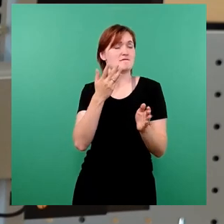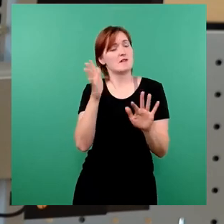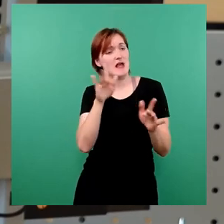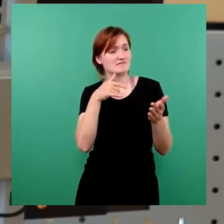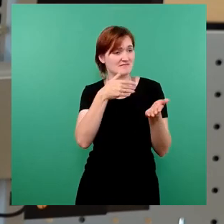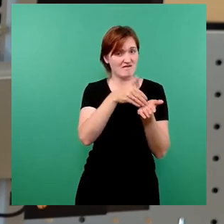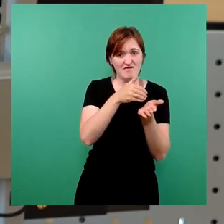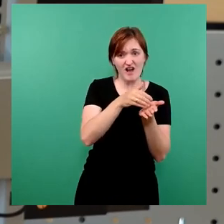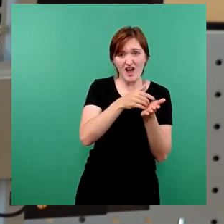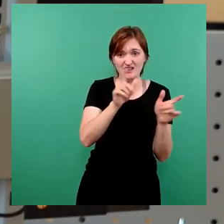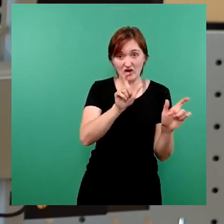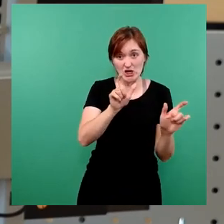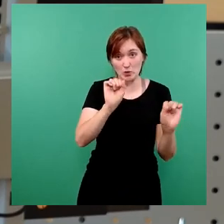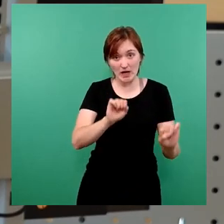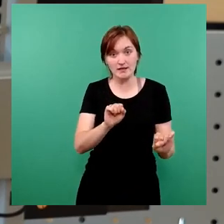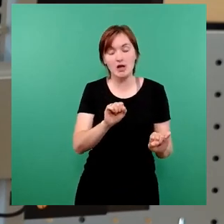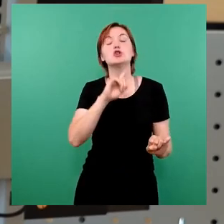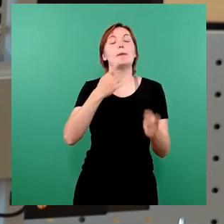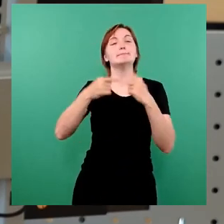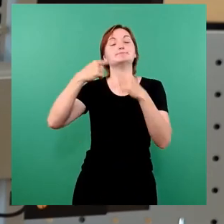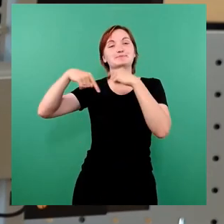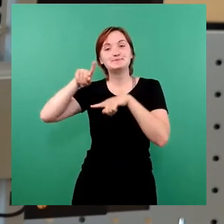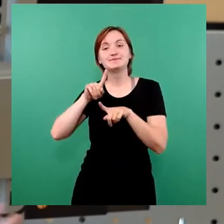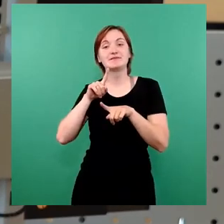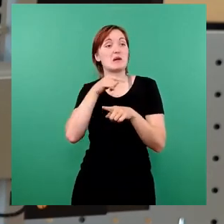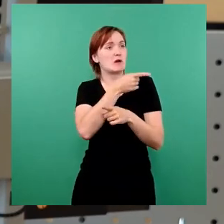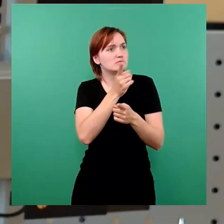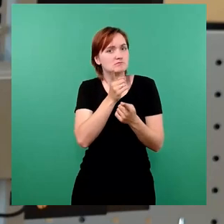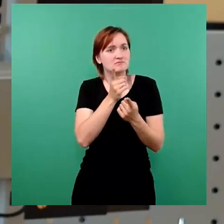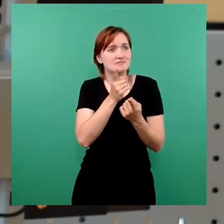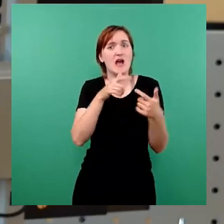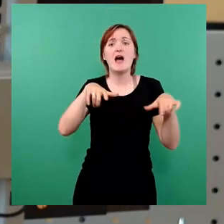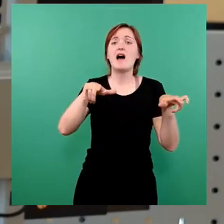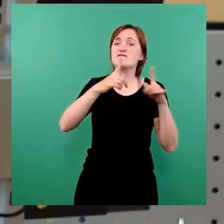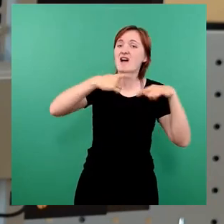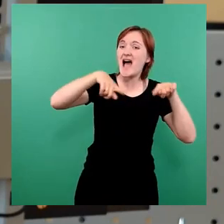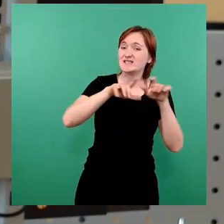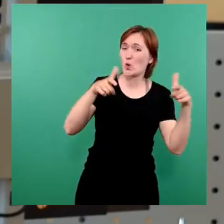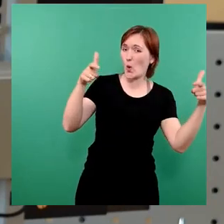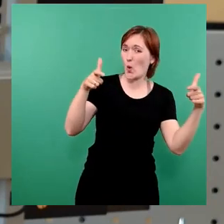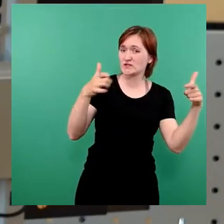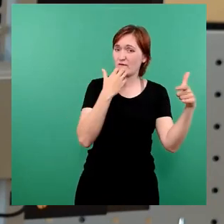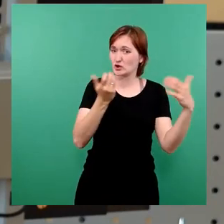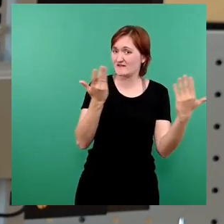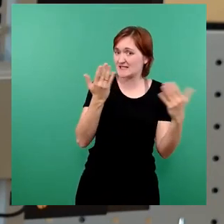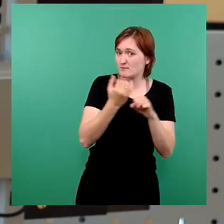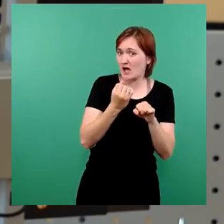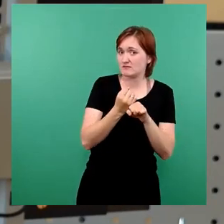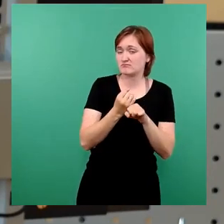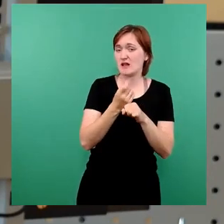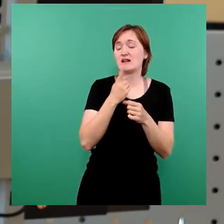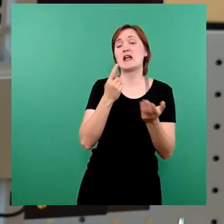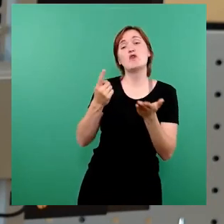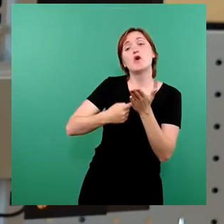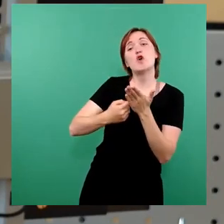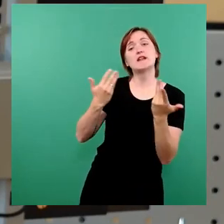Denn, ich komme jetzt noch mal zurück, was verlangen eigentlich dann auch große Vereine? Zum Teil verlangen sie dann eben, um das Risiko zu